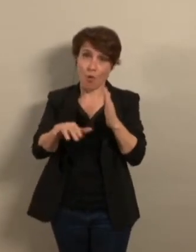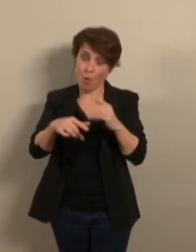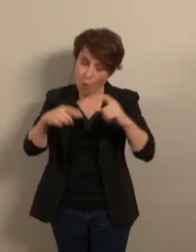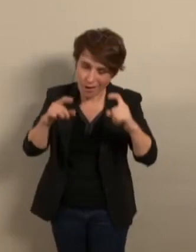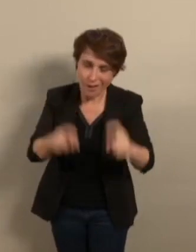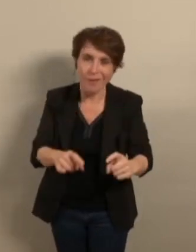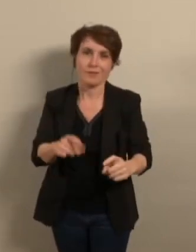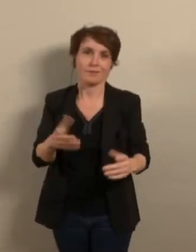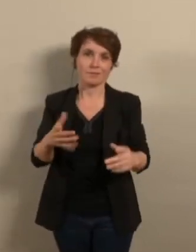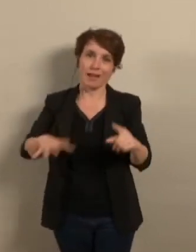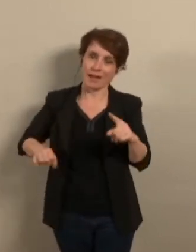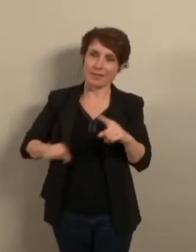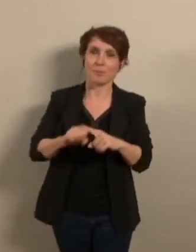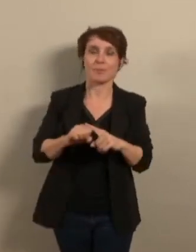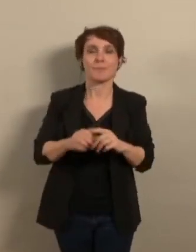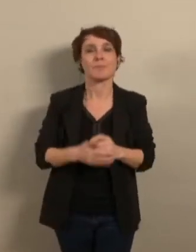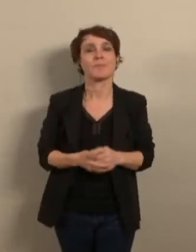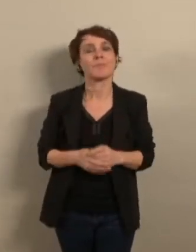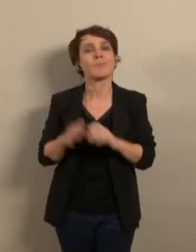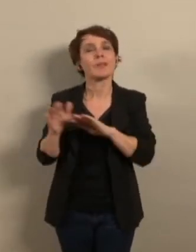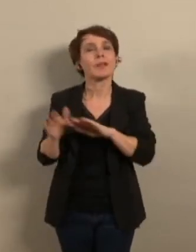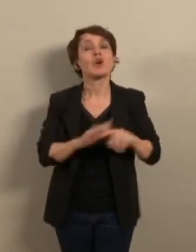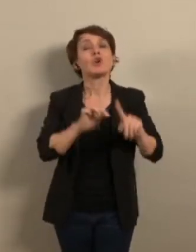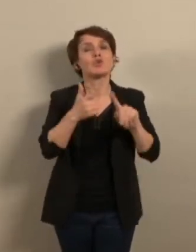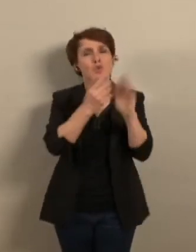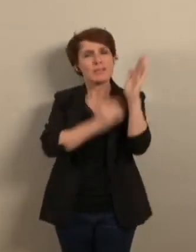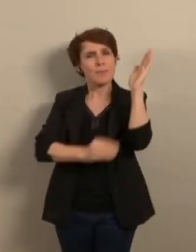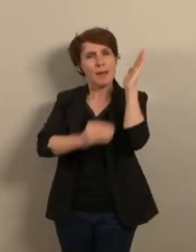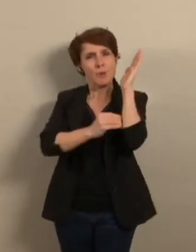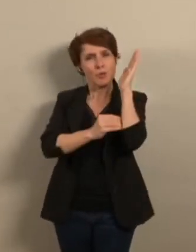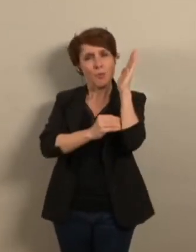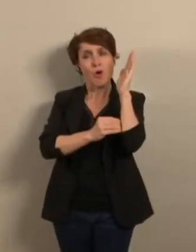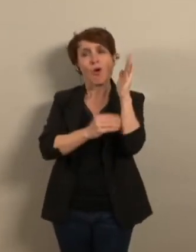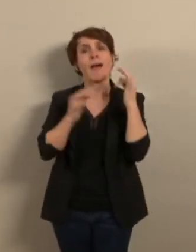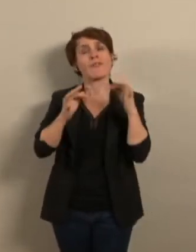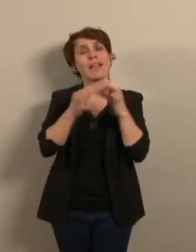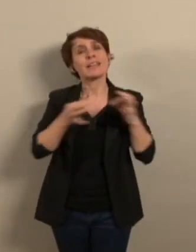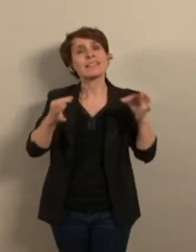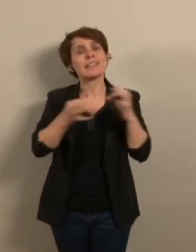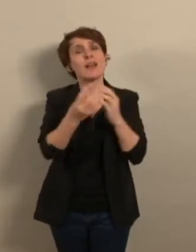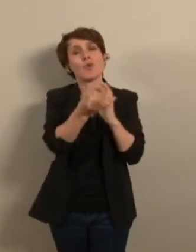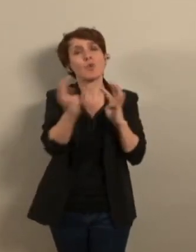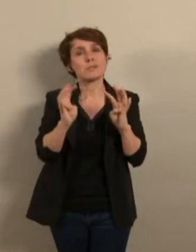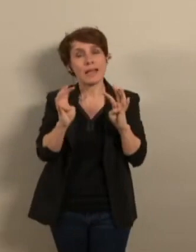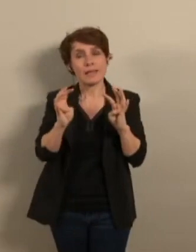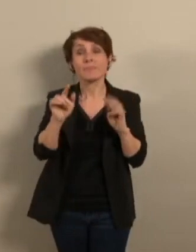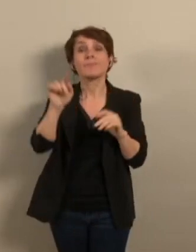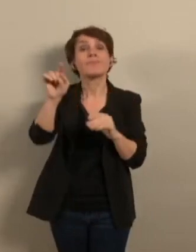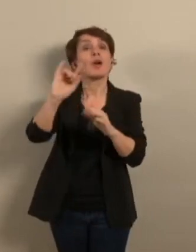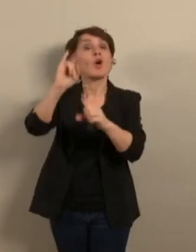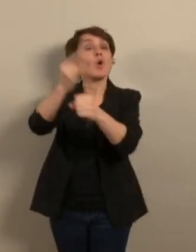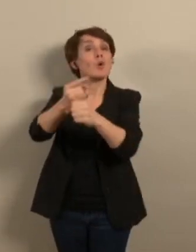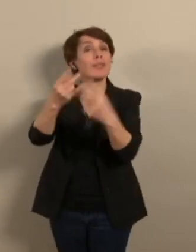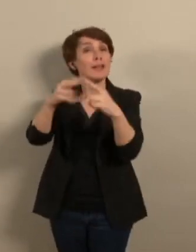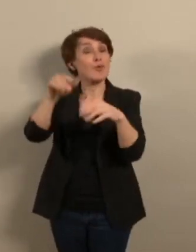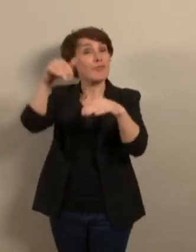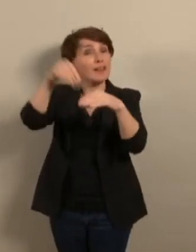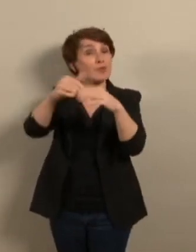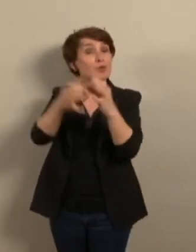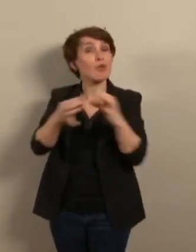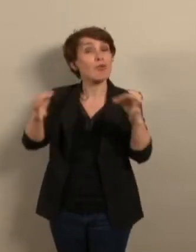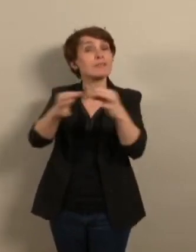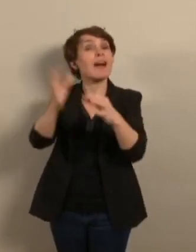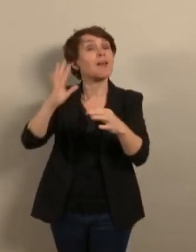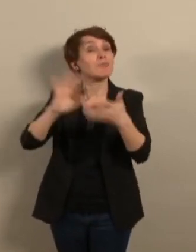Le deuxième amendement est sur la salle de conseil. Considérant le coût de rénovation de la salle de conseil municipale de l'hôtel de ville d'un